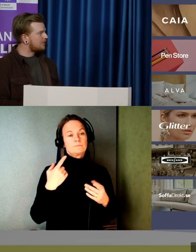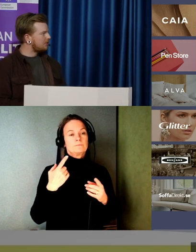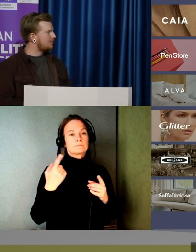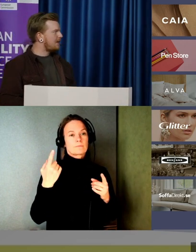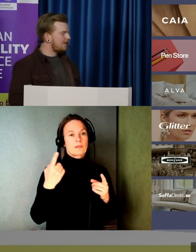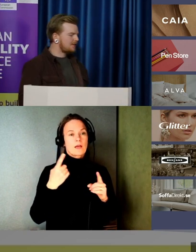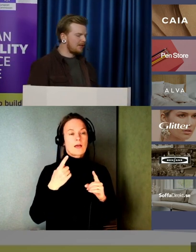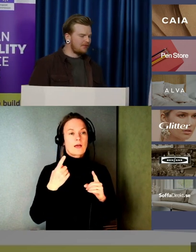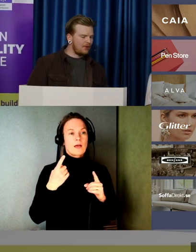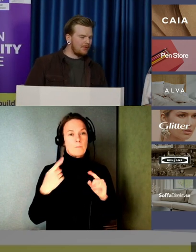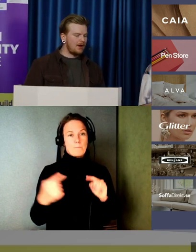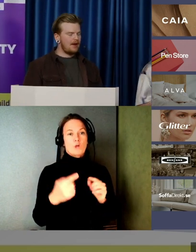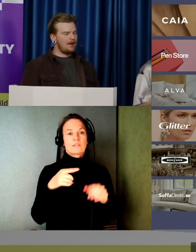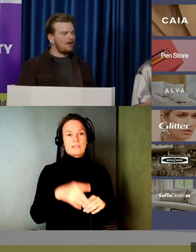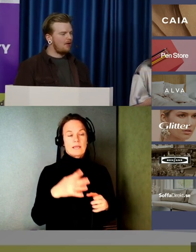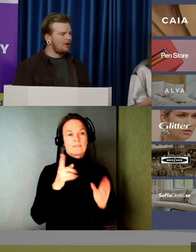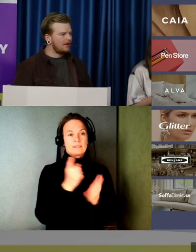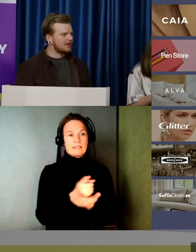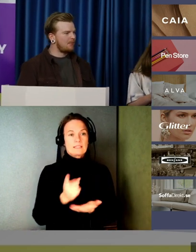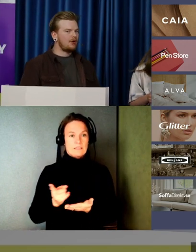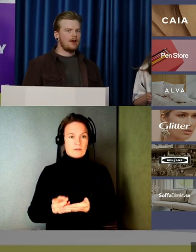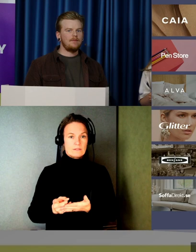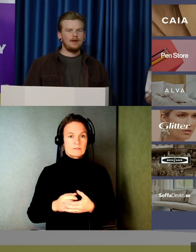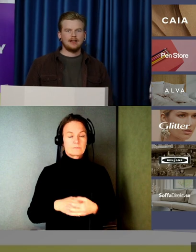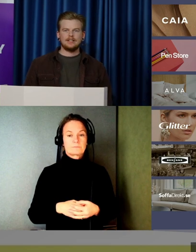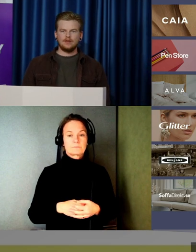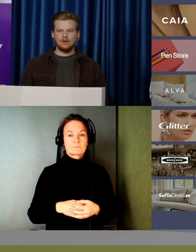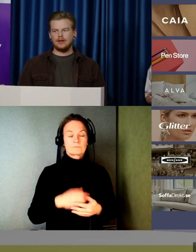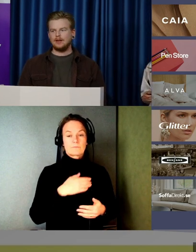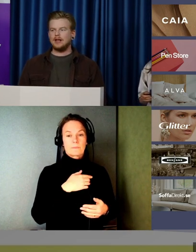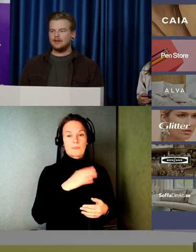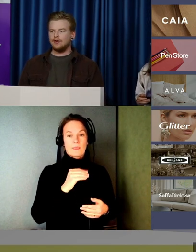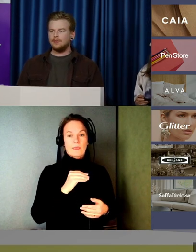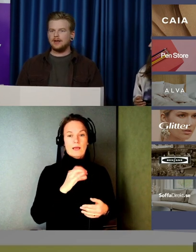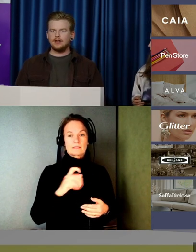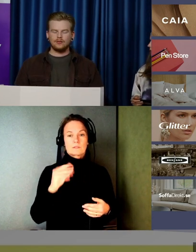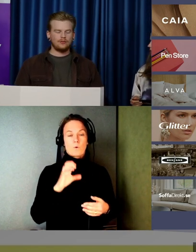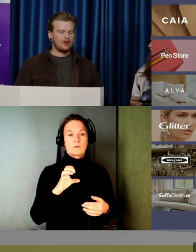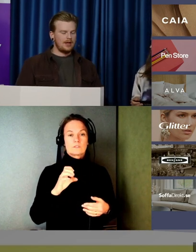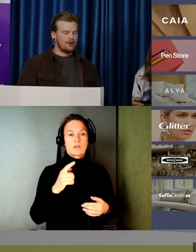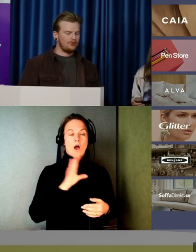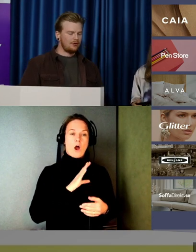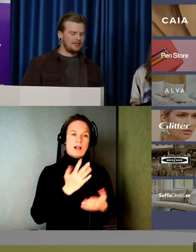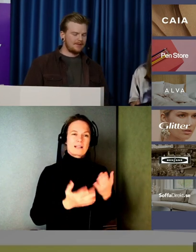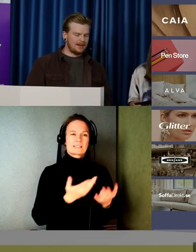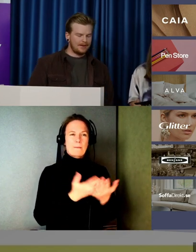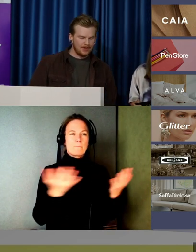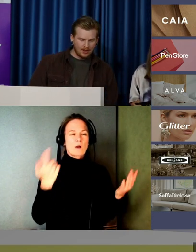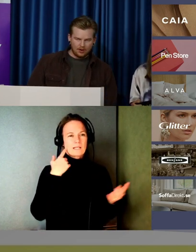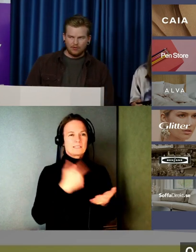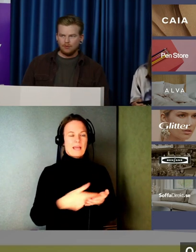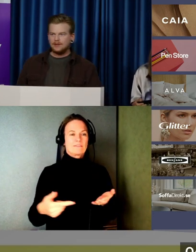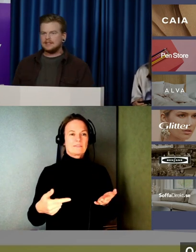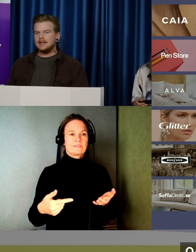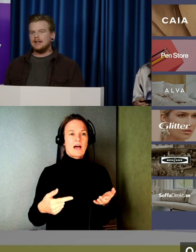Askos som e-handelsplattform har ganska många välkända och etablerade varumärken runt om i Sverige.